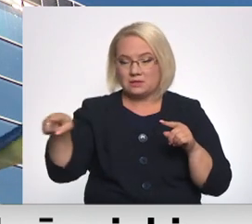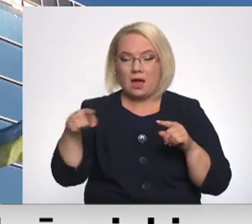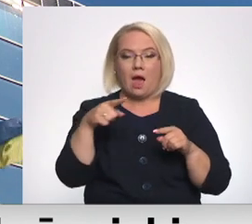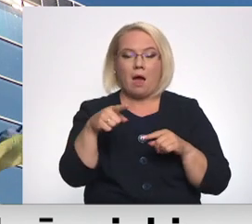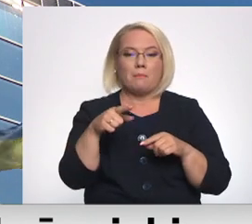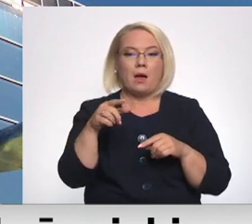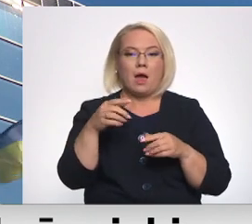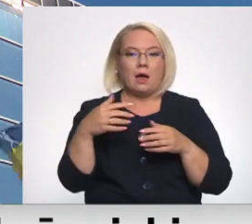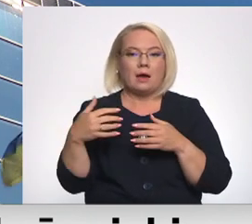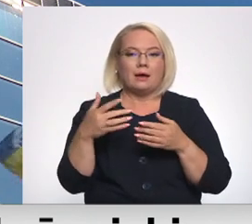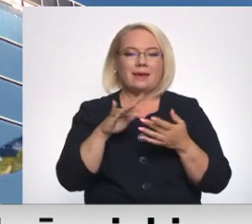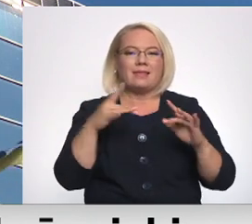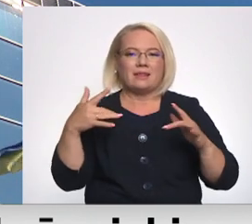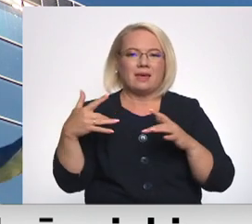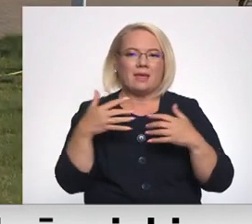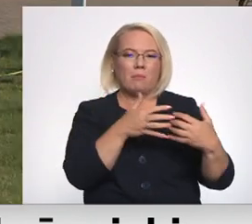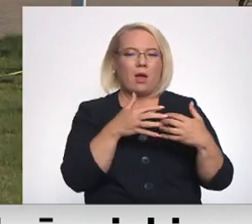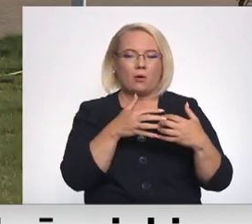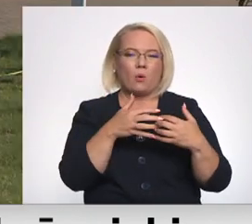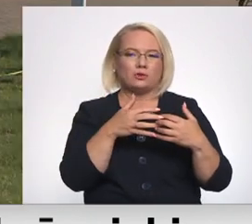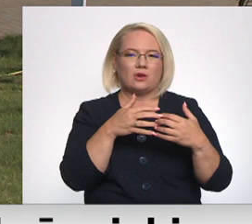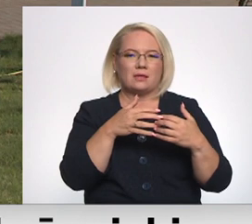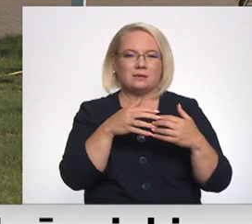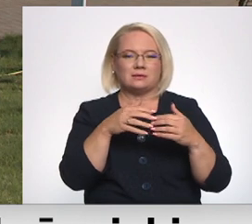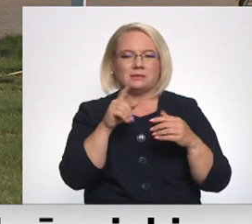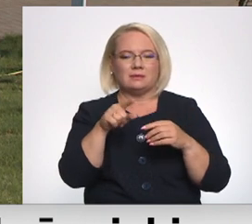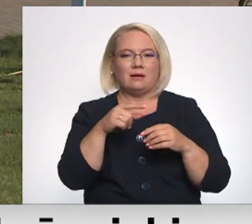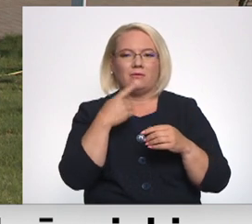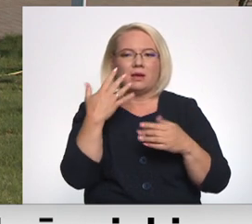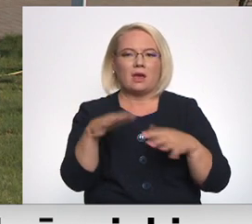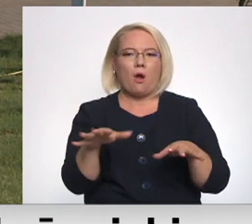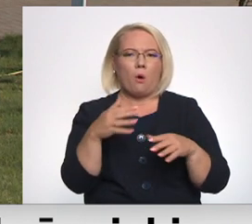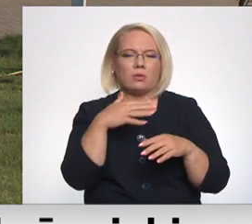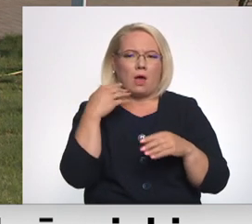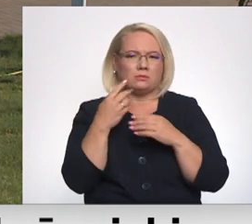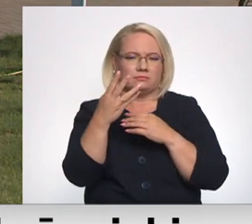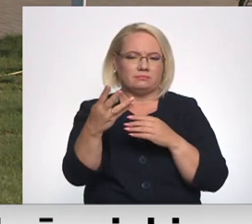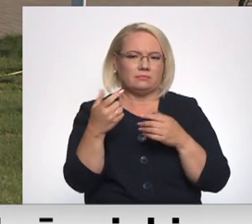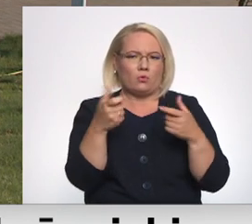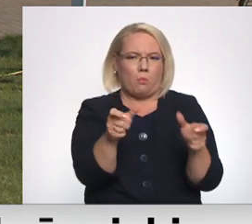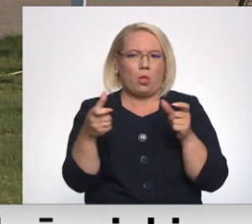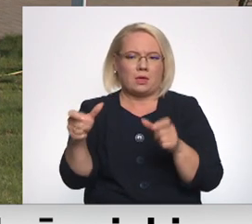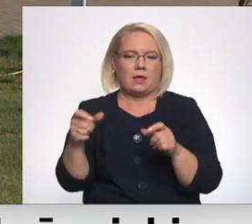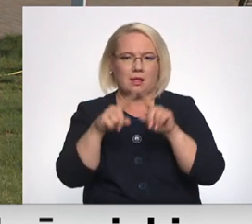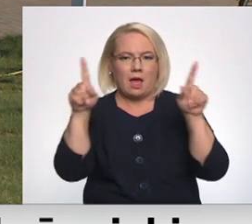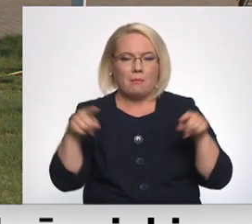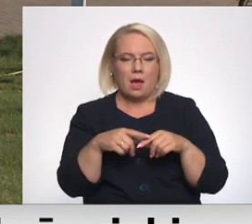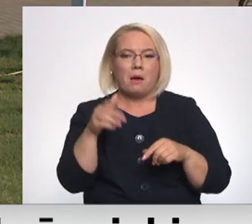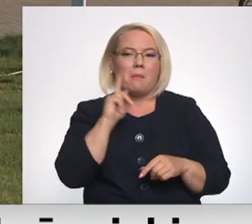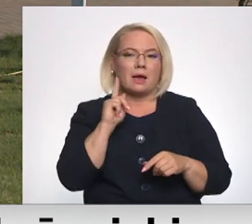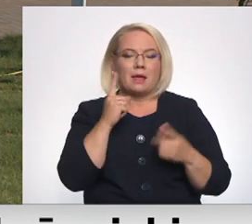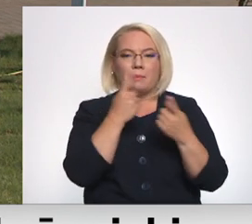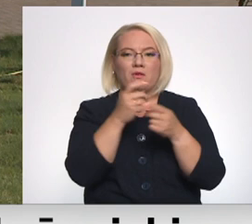pārvaldes saņēmus informāciju par deviņiem krāpšanas mēģinājumiem Latvijas pasta vārdā. Pagaidām nav informācijas par cietušajiem,